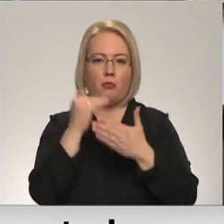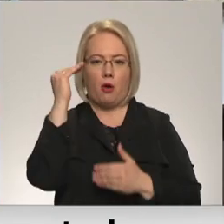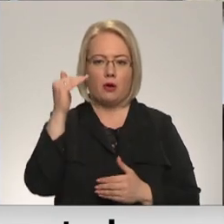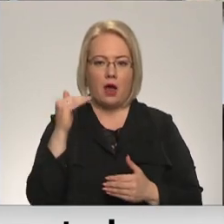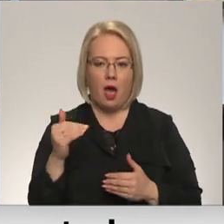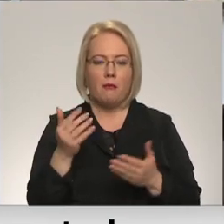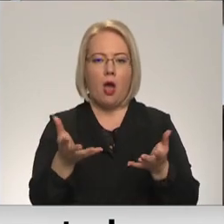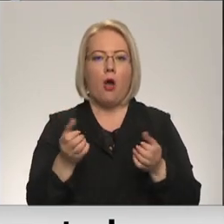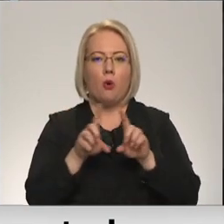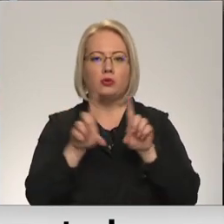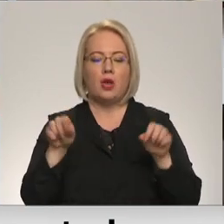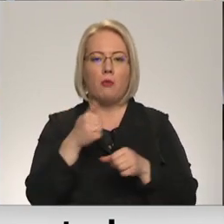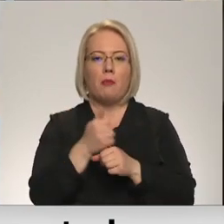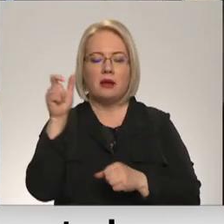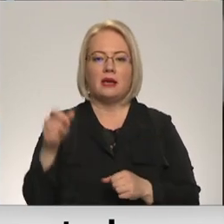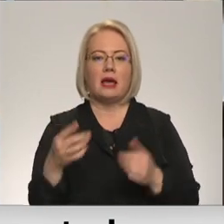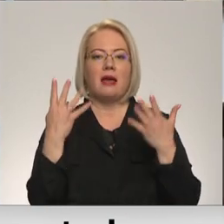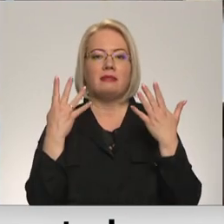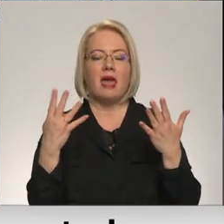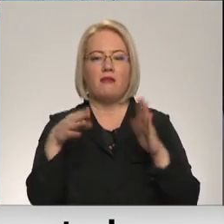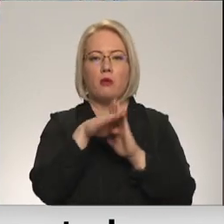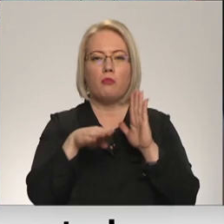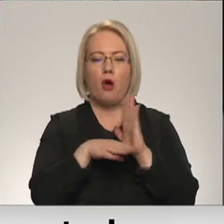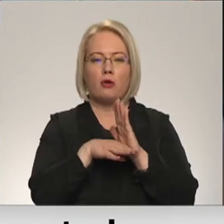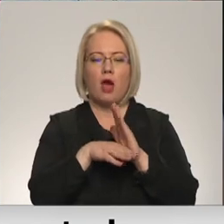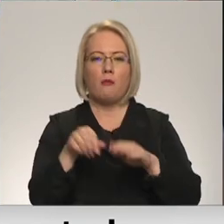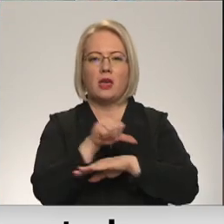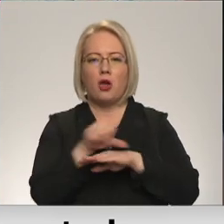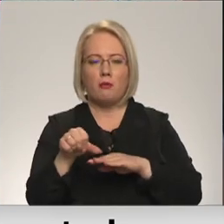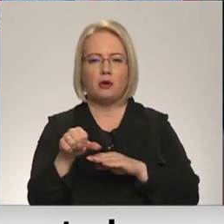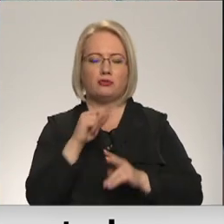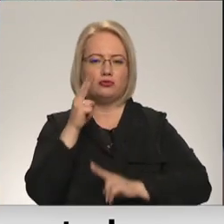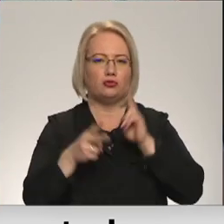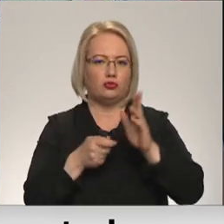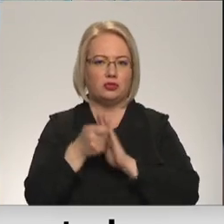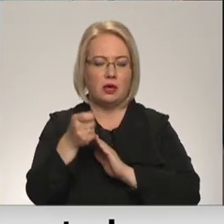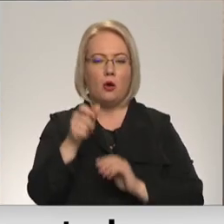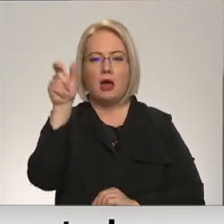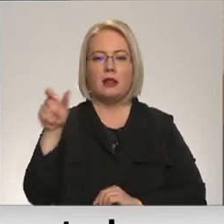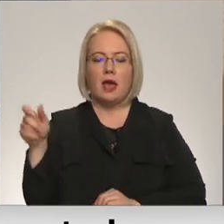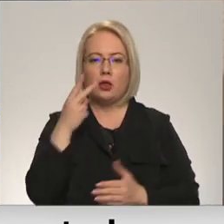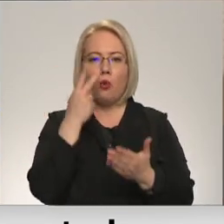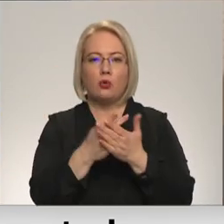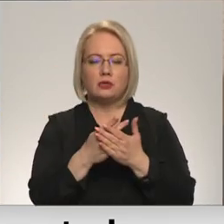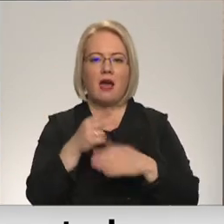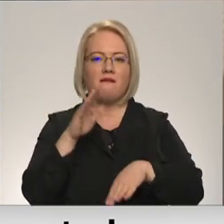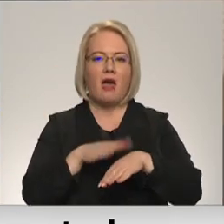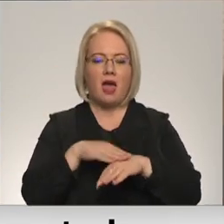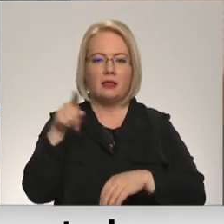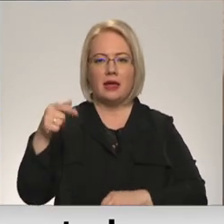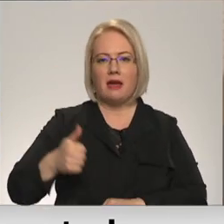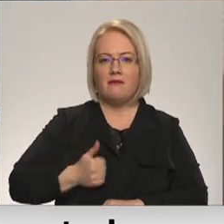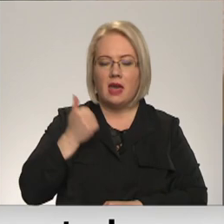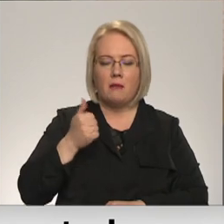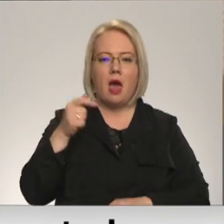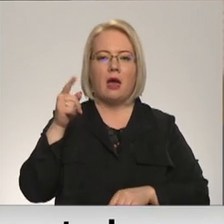pārstāsts tāsts, ka kopš deviņu kanālu izplatīšanas ierobžojuma saņem daudz sūdzību. Klienti uzskata, ka vainīgs ir kabeļa operātors, daži pat